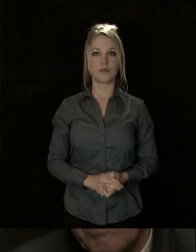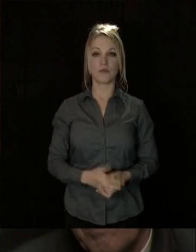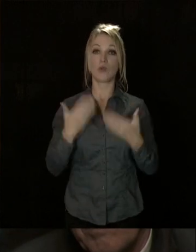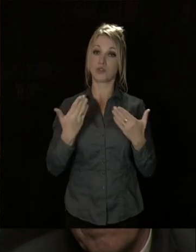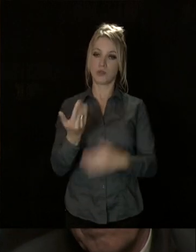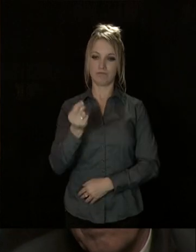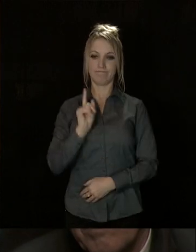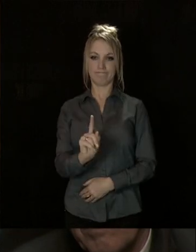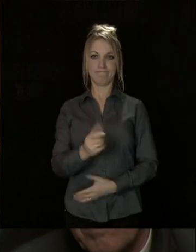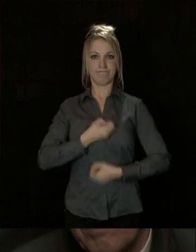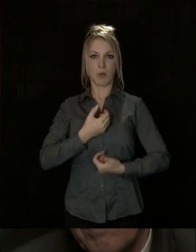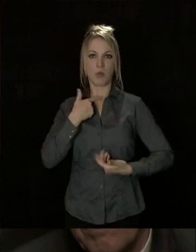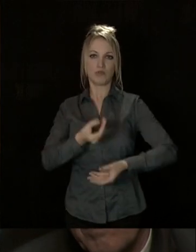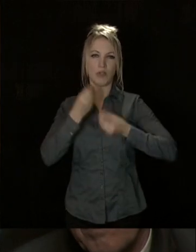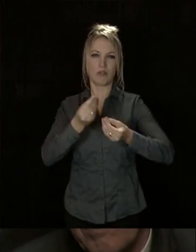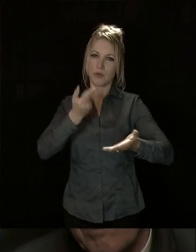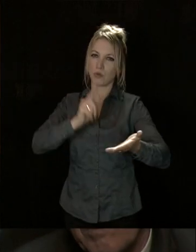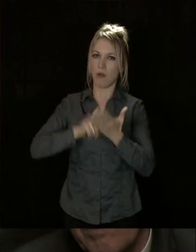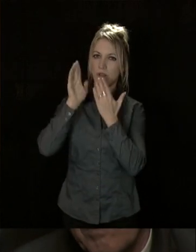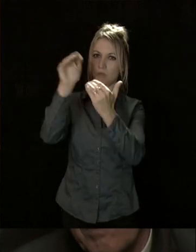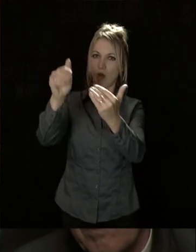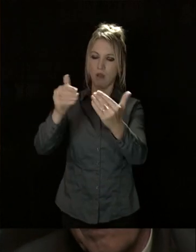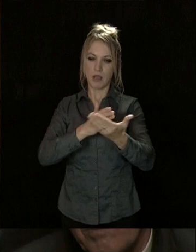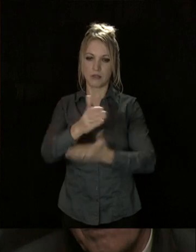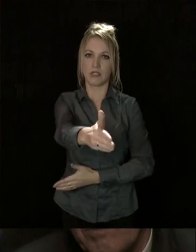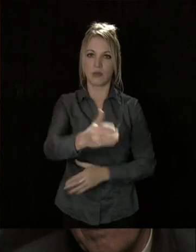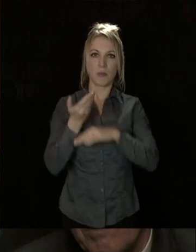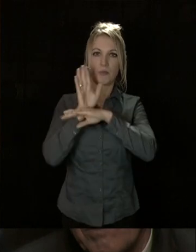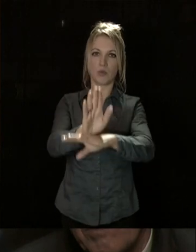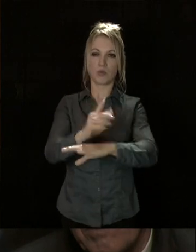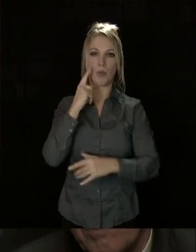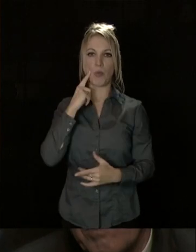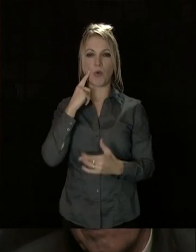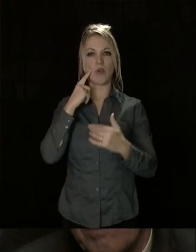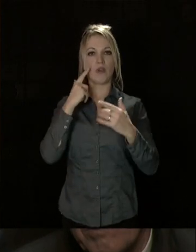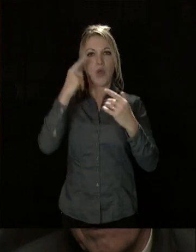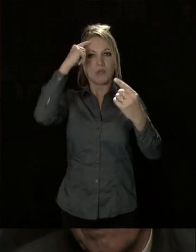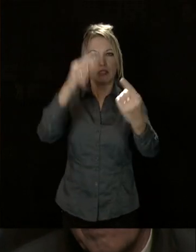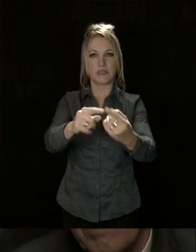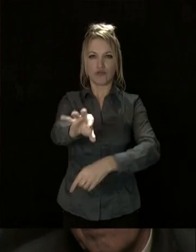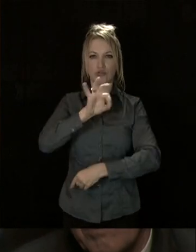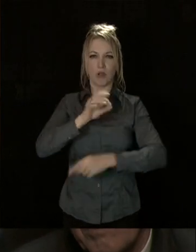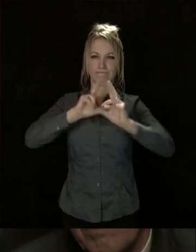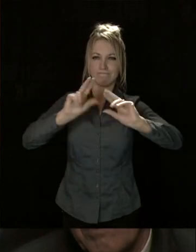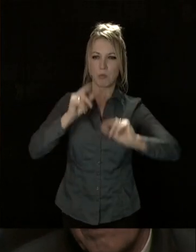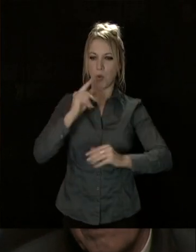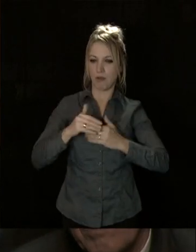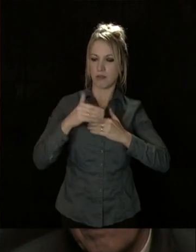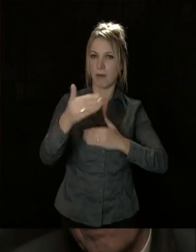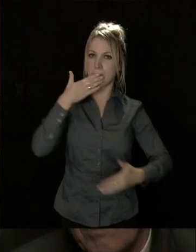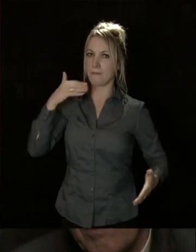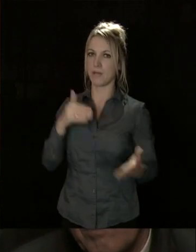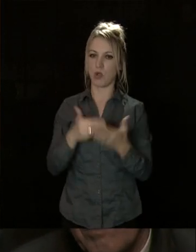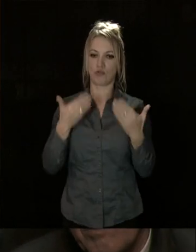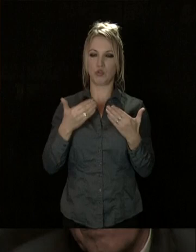pour réaffirmer le droit à l'espoir, pour montrer l'horizon, pour définir des objectifs, des choix, pour que demain soit meilleur